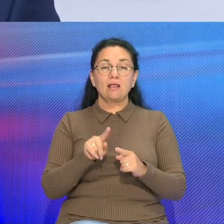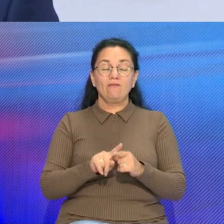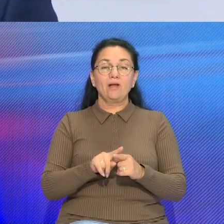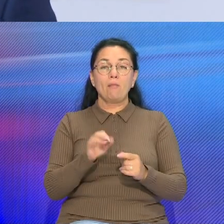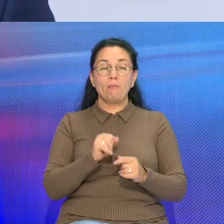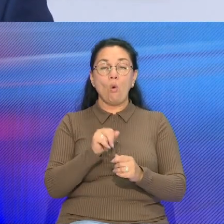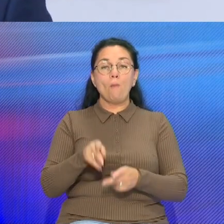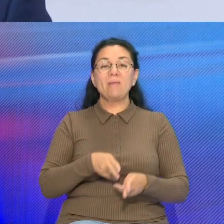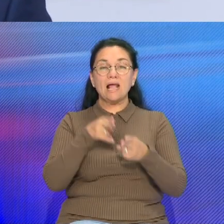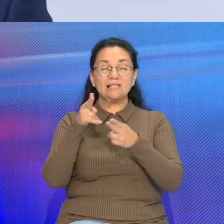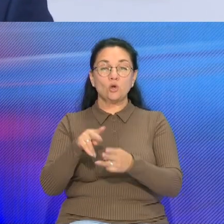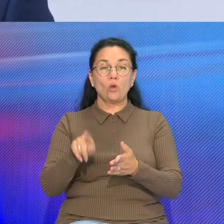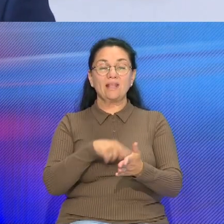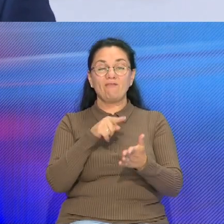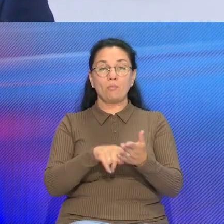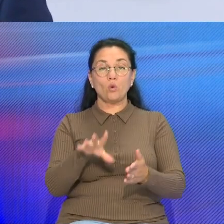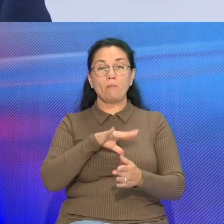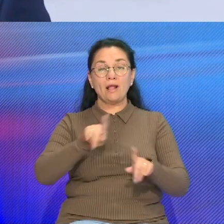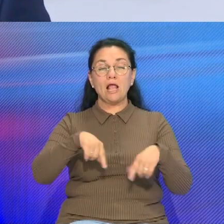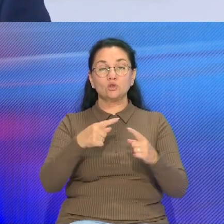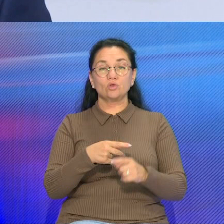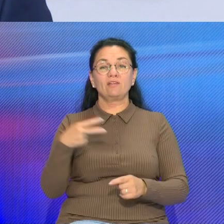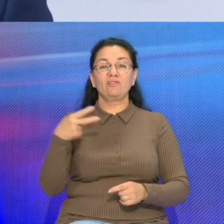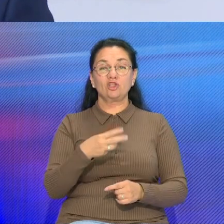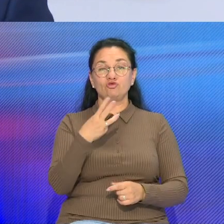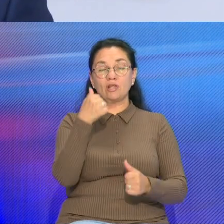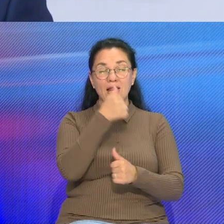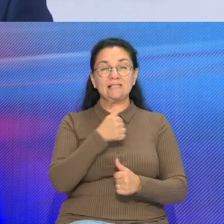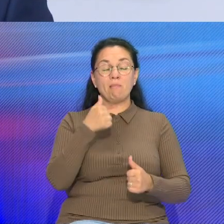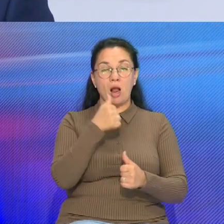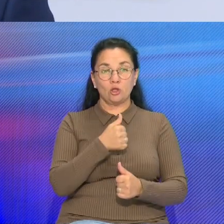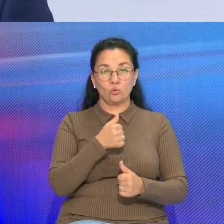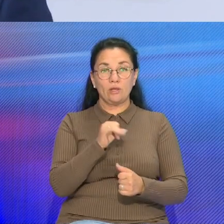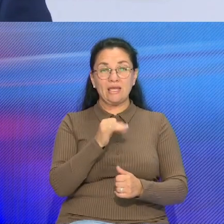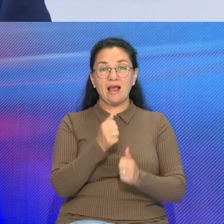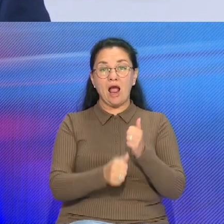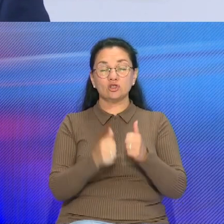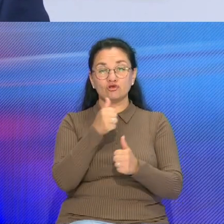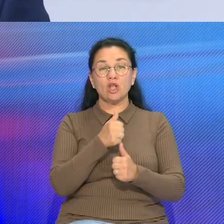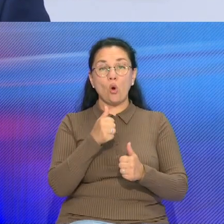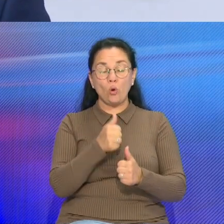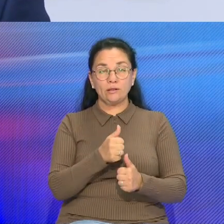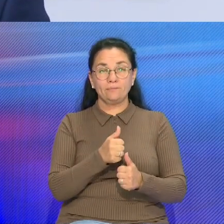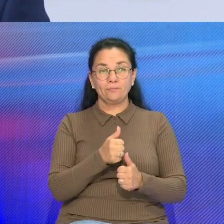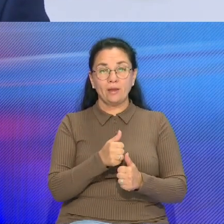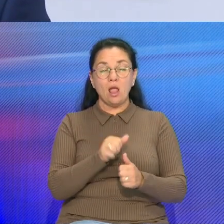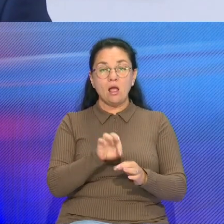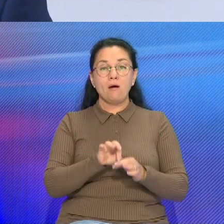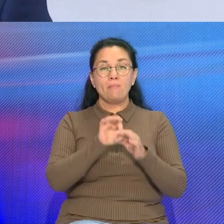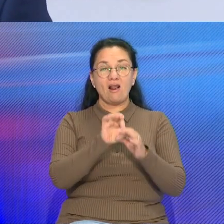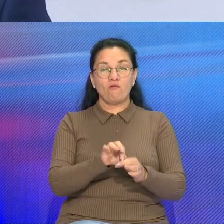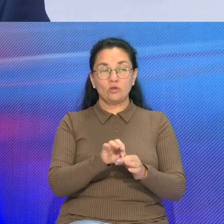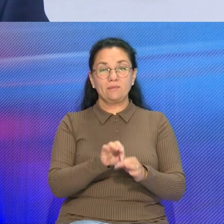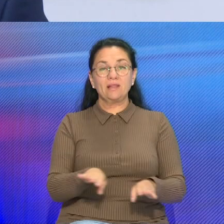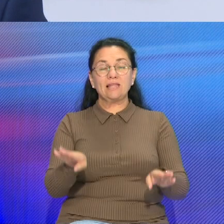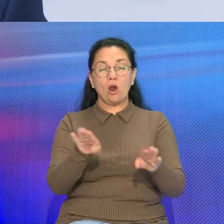миграционным вопросам было создано в 2003 году И каждый год проводим данное